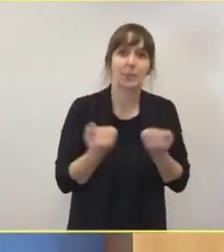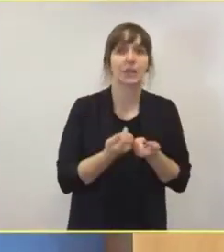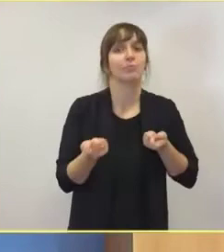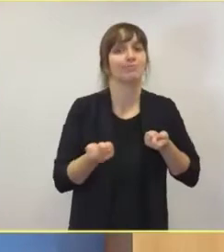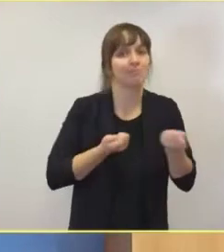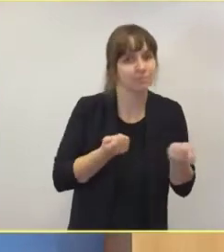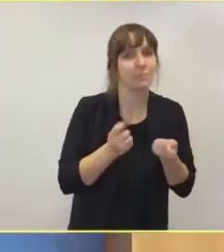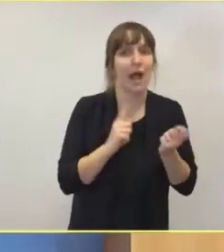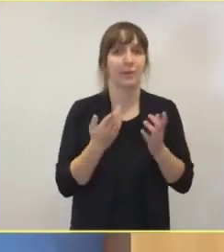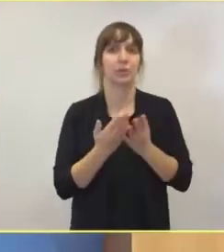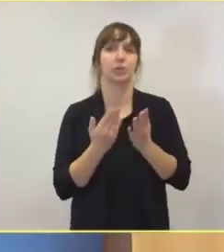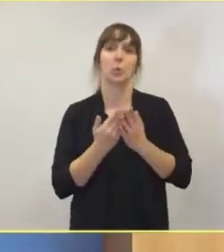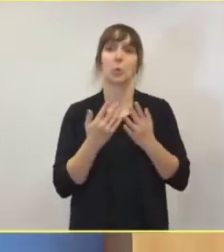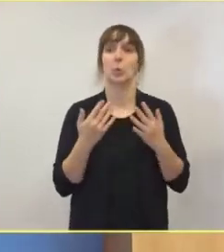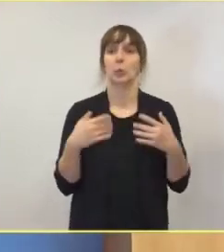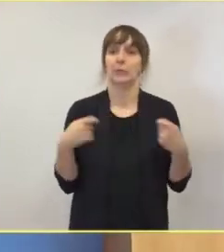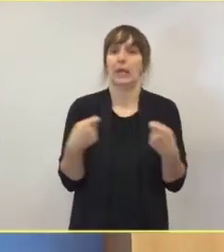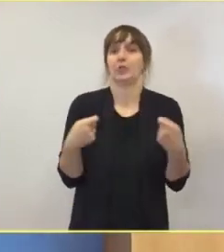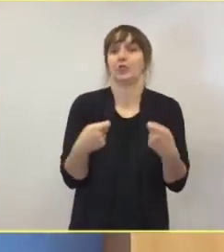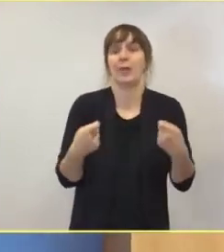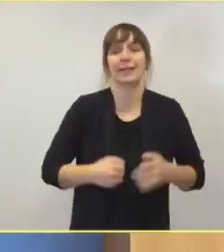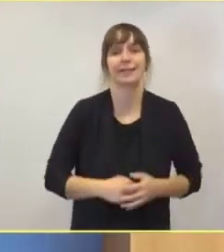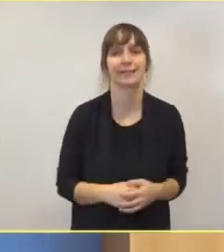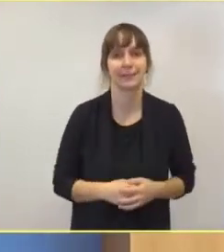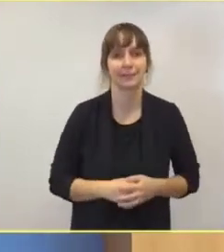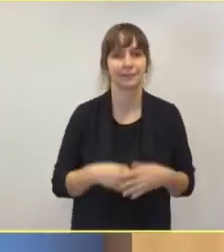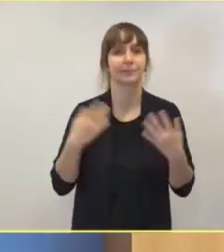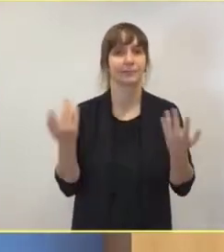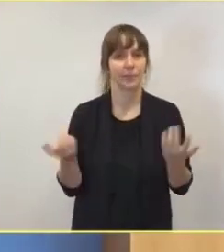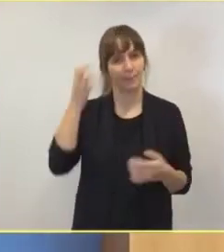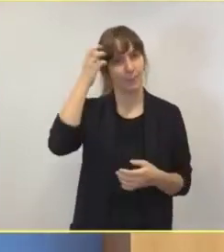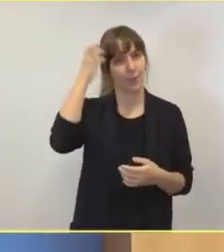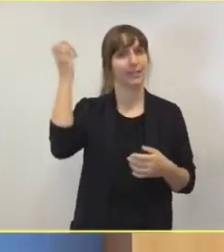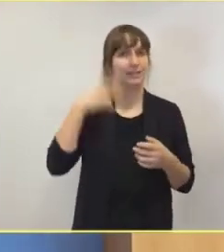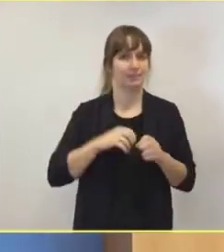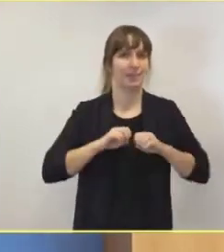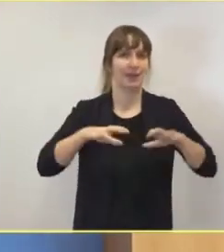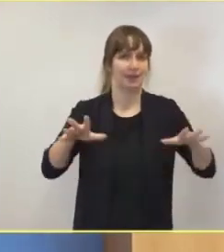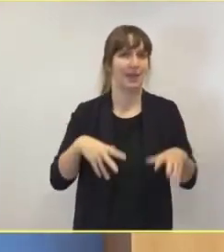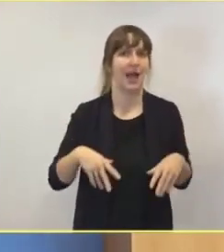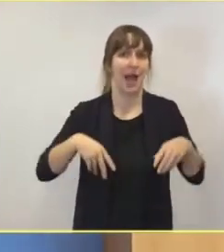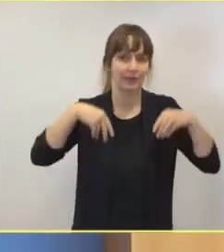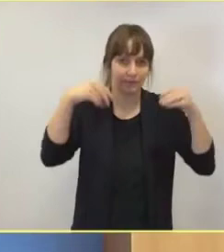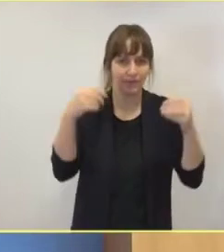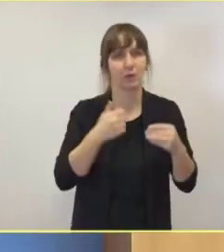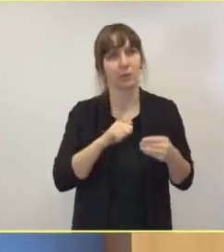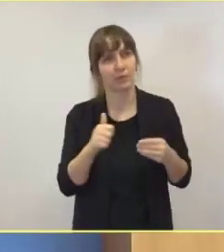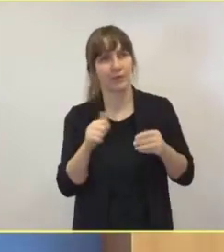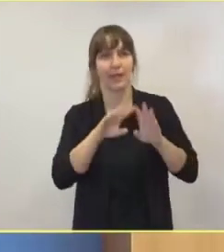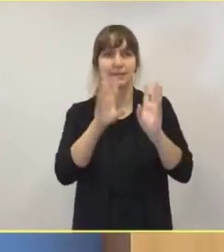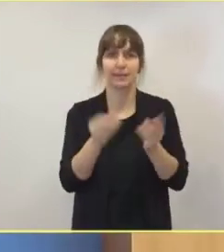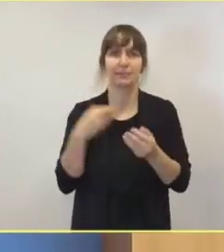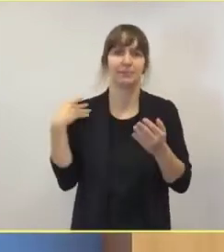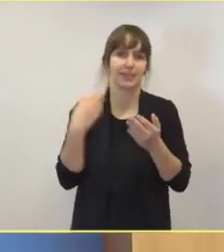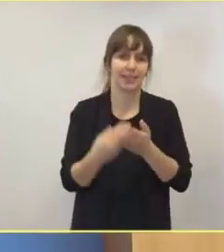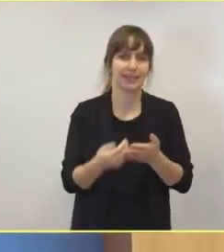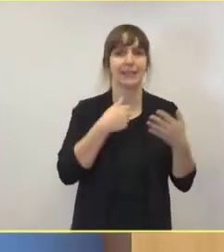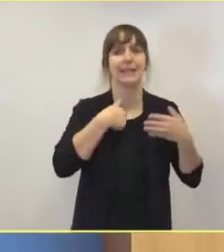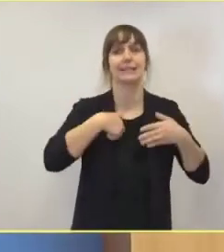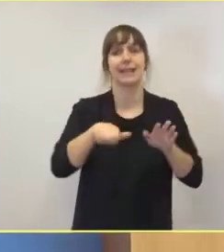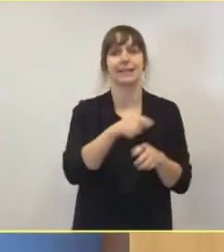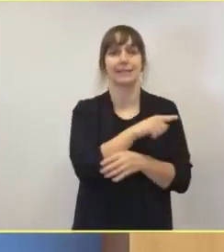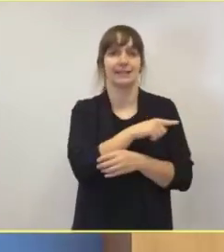Wir haben seit Beginn der Pandemie in München ca. 16.000 bestätigte Covid-Fälle gehabt,